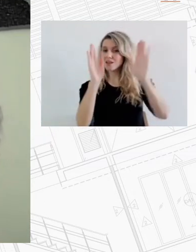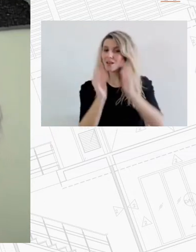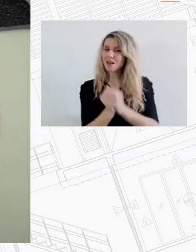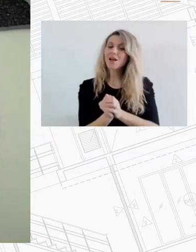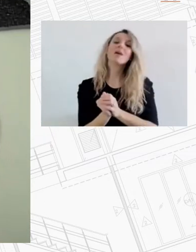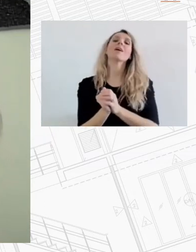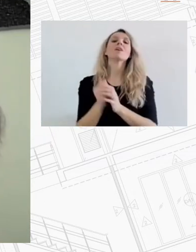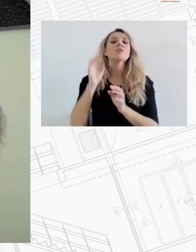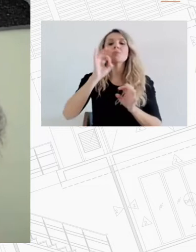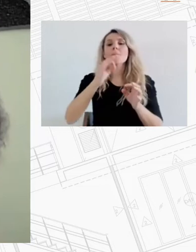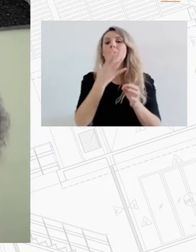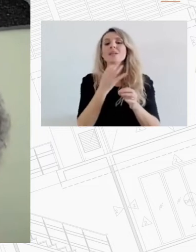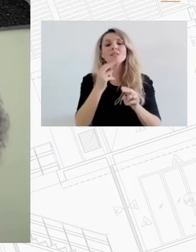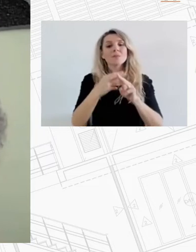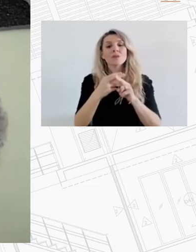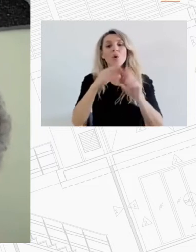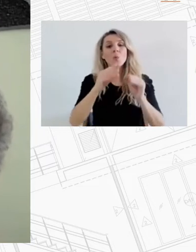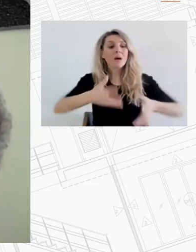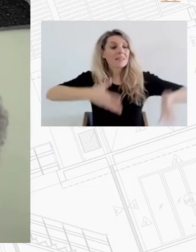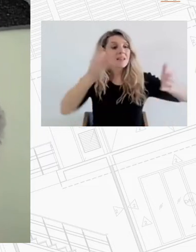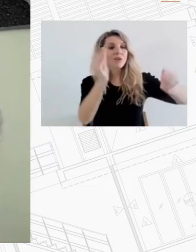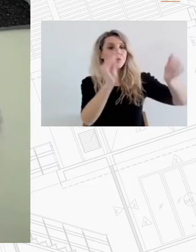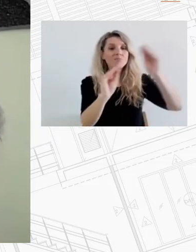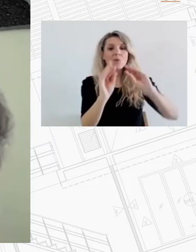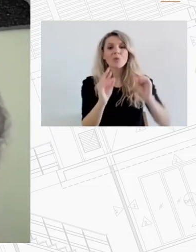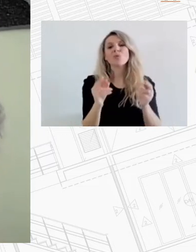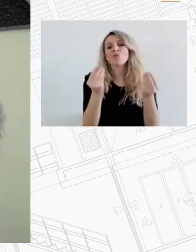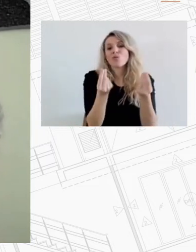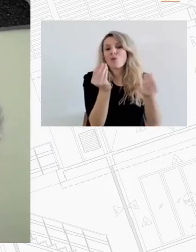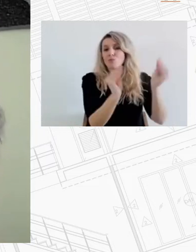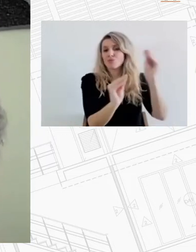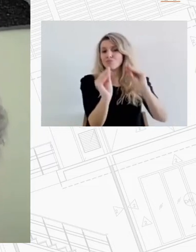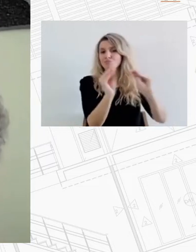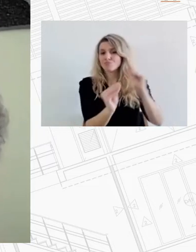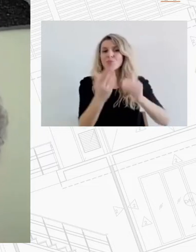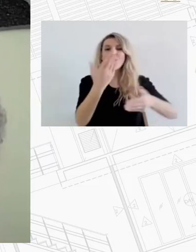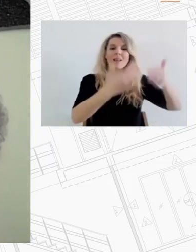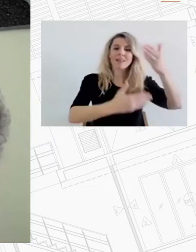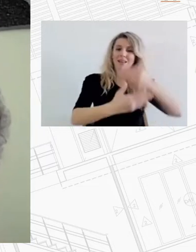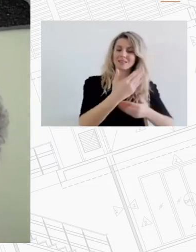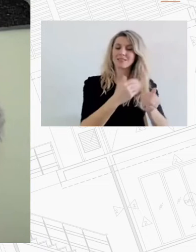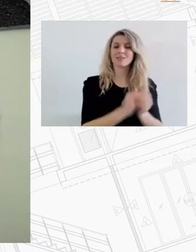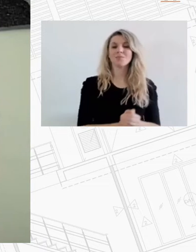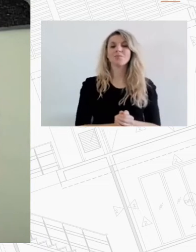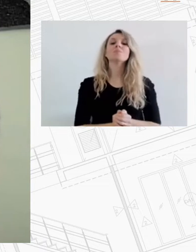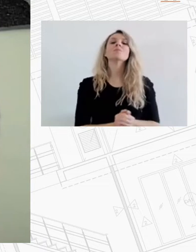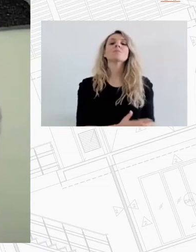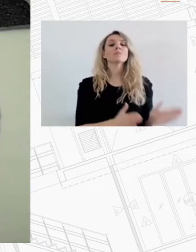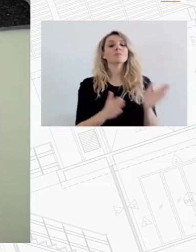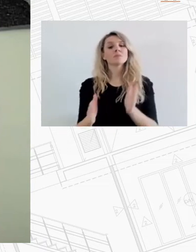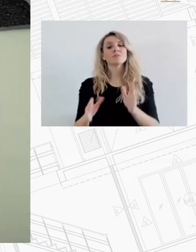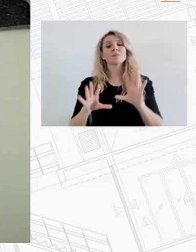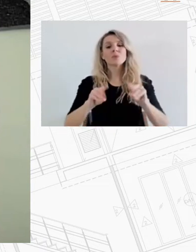στηριακής υποδομής σε εθνικό επίπεδο όπως έχουμε επισημάνει με κάθε αφορμή οι στρατηγικές για την κοινωνική ένταξη